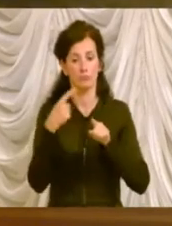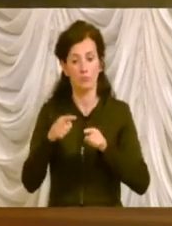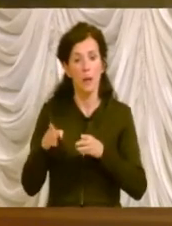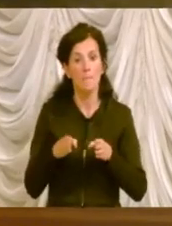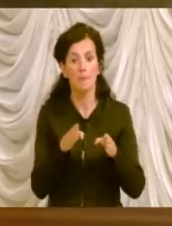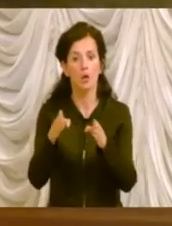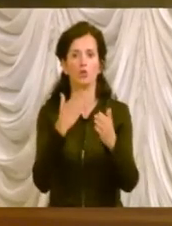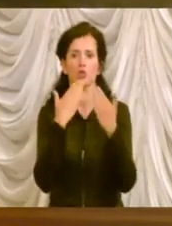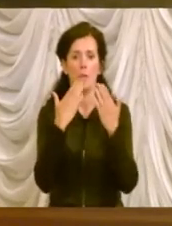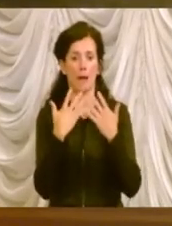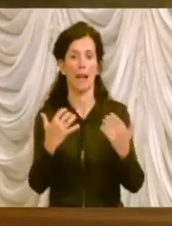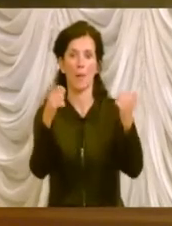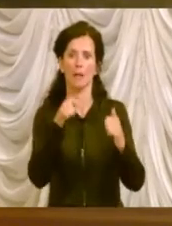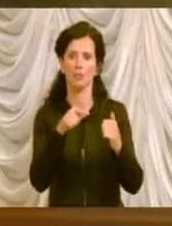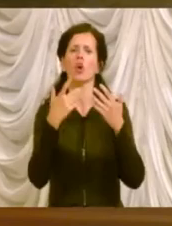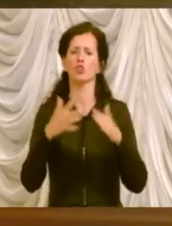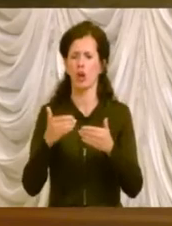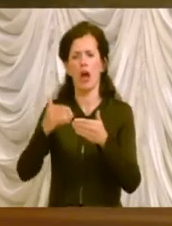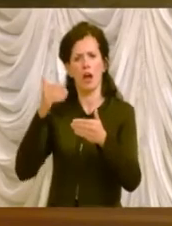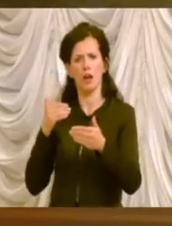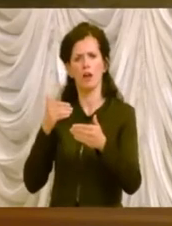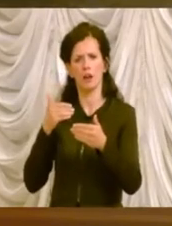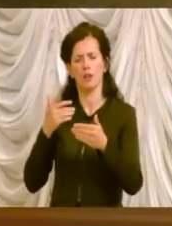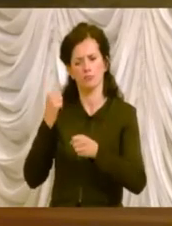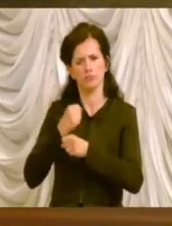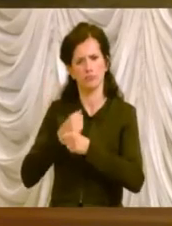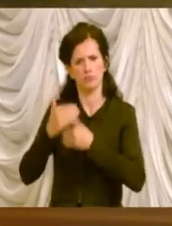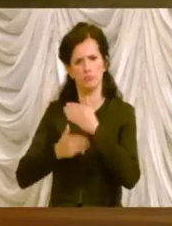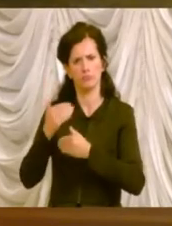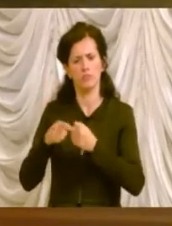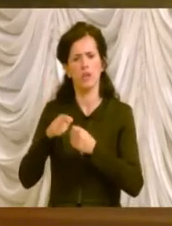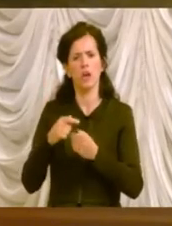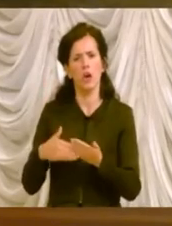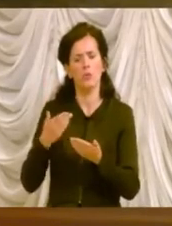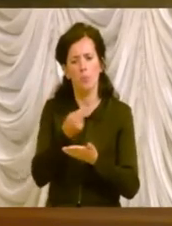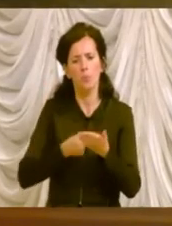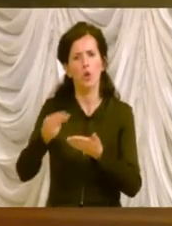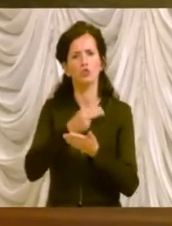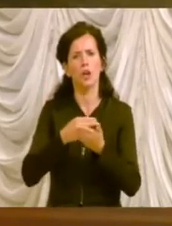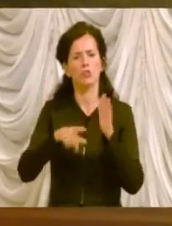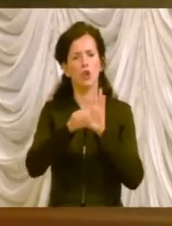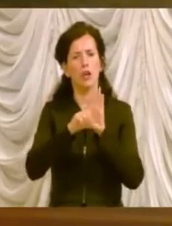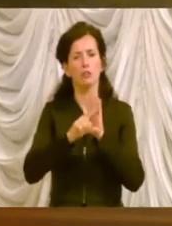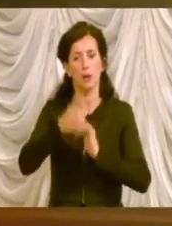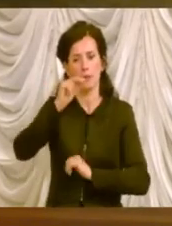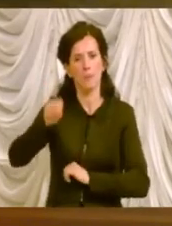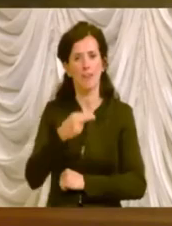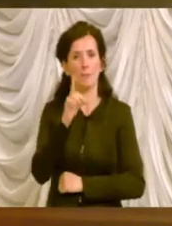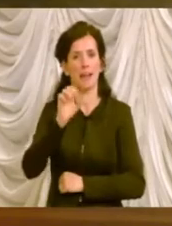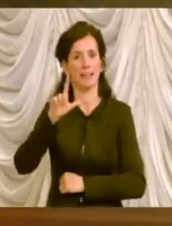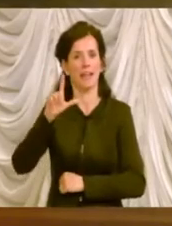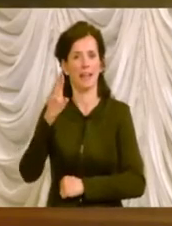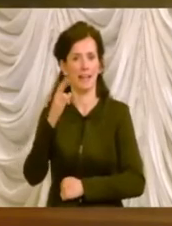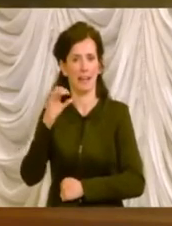che era già stato avviato precedentemente con il progetto di legge a prima firma del Rio. Questo è un progetto